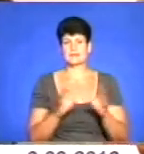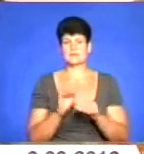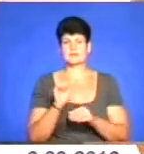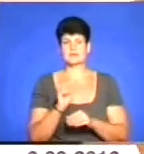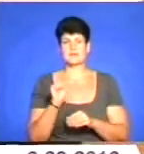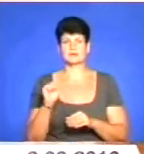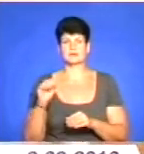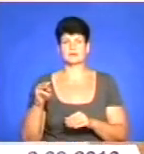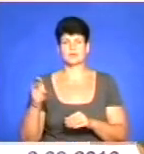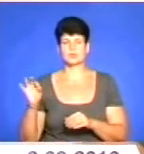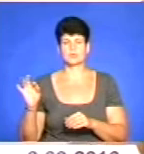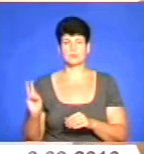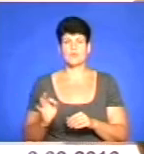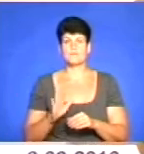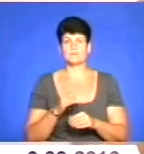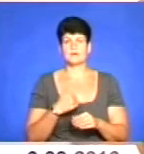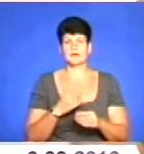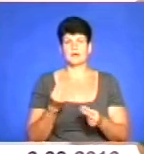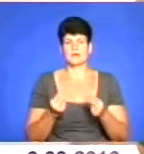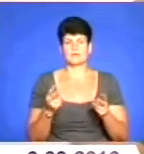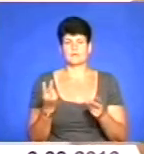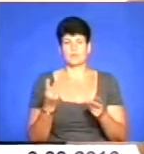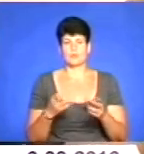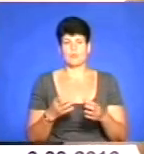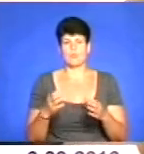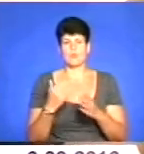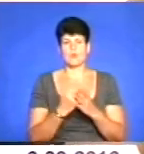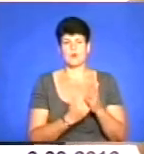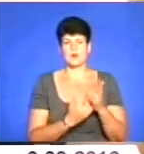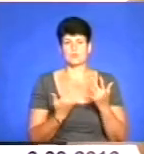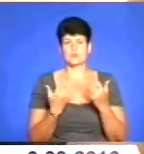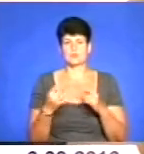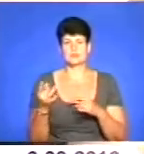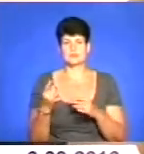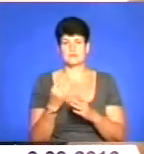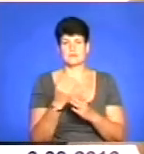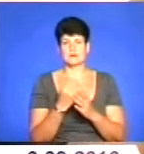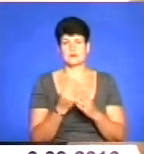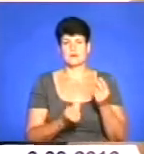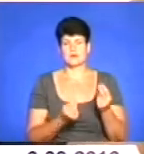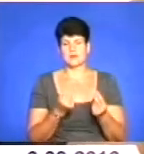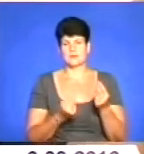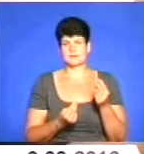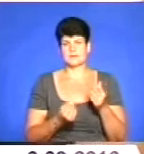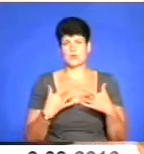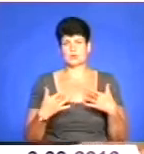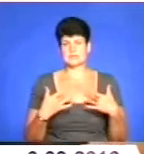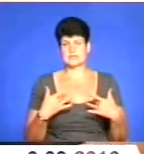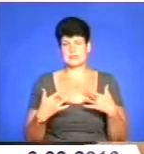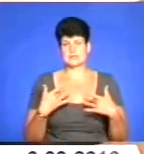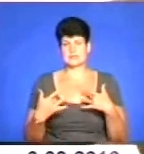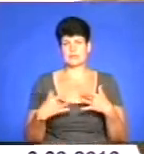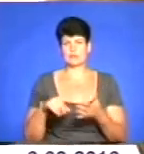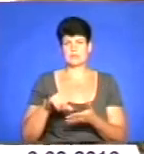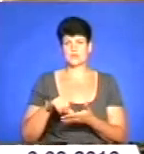І от ми вдвох грали там таку програму, і кілька разів грали також концерти в